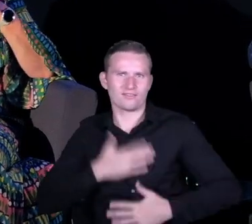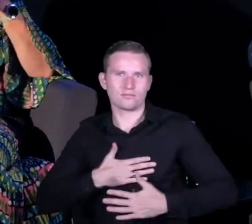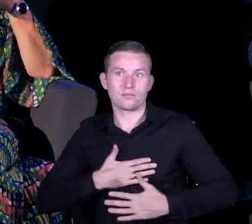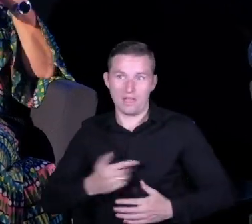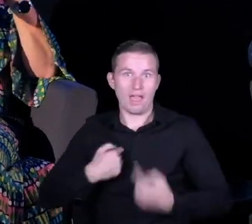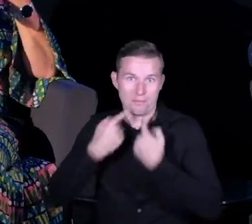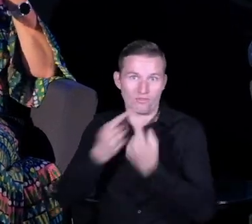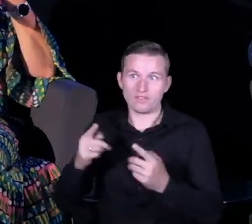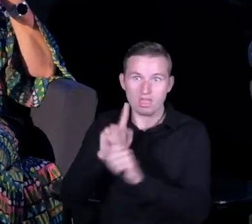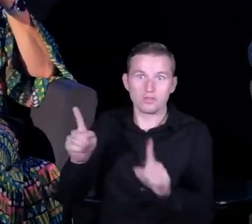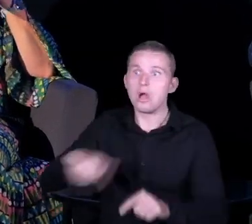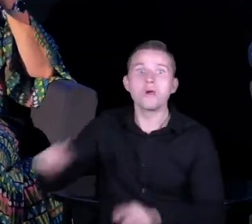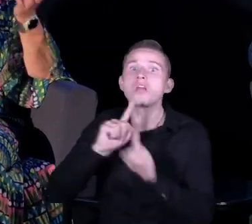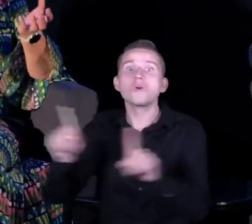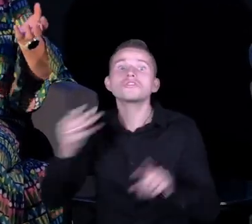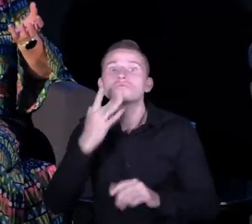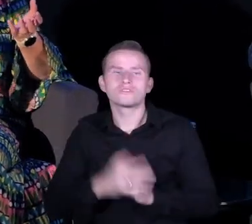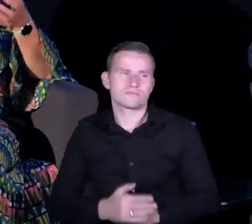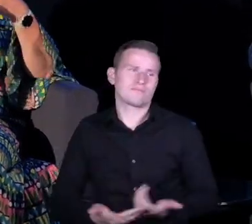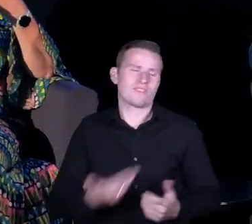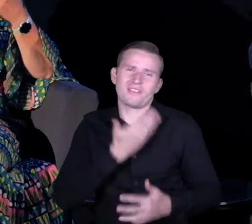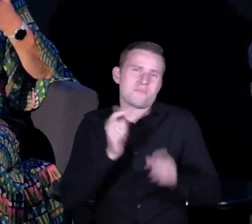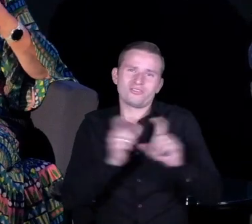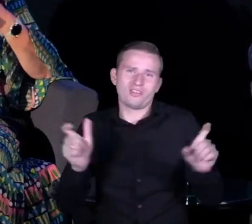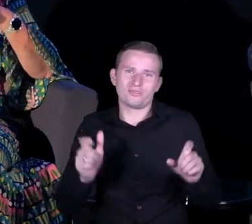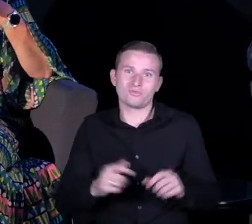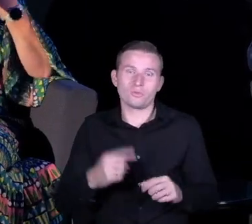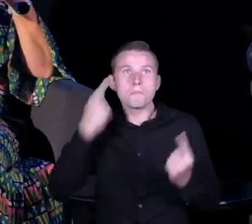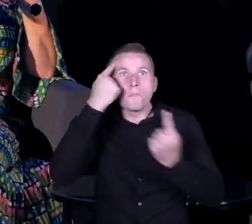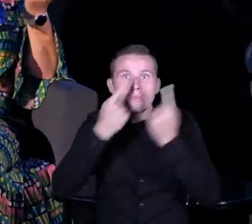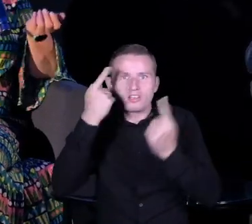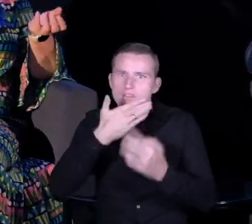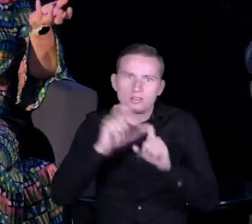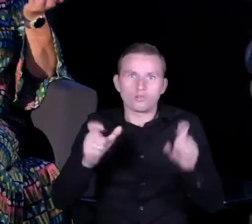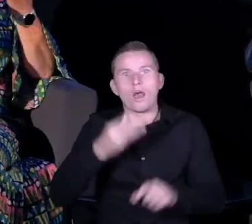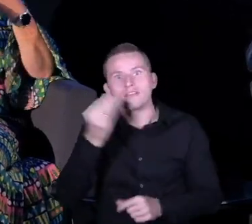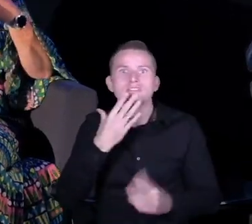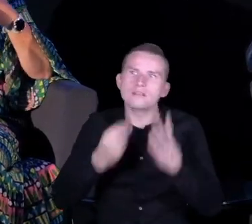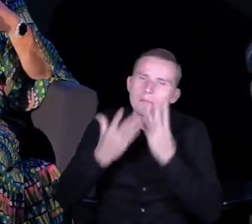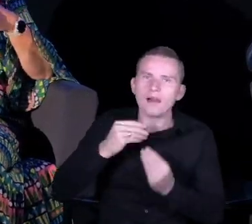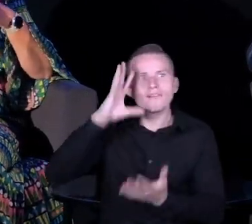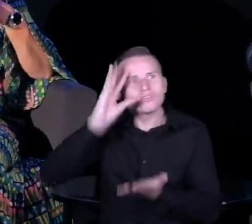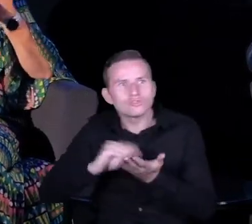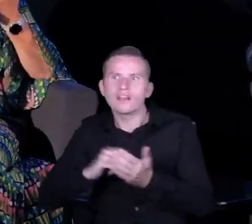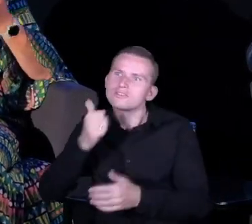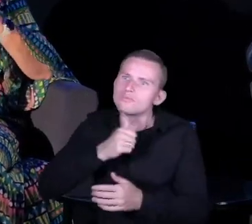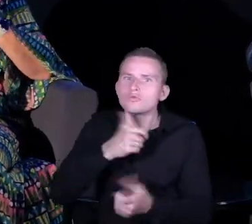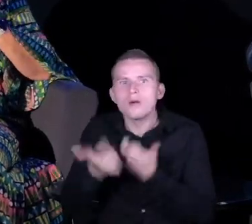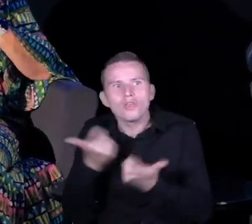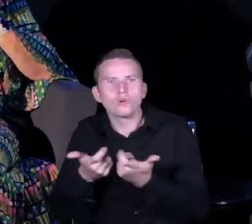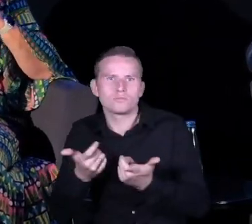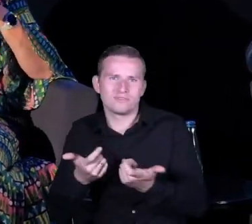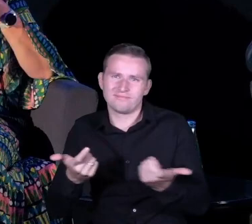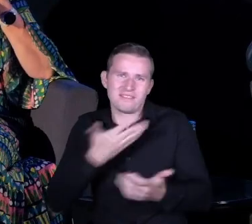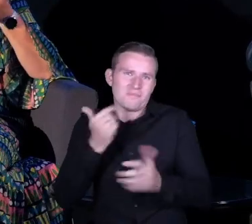mieliśmy czas, żeby pomyśleć, a co mówić, jeszcze się bawić tym i doświadczać, i eksperymentować. No to jest właśnie